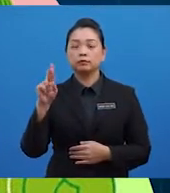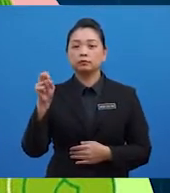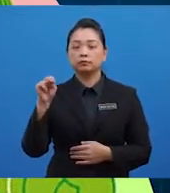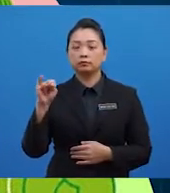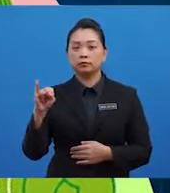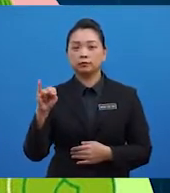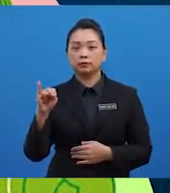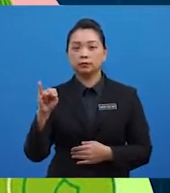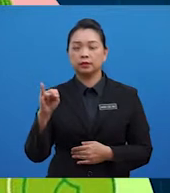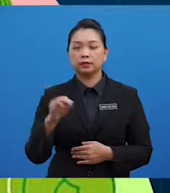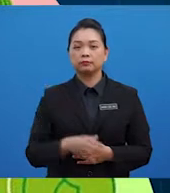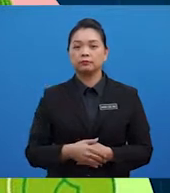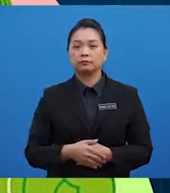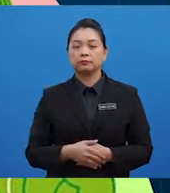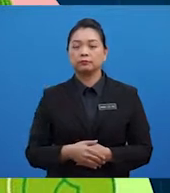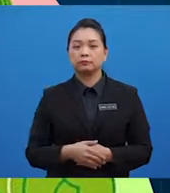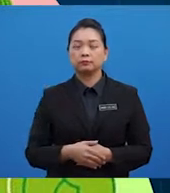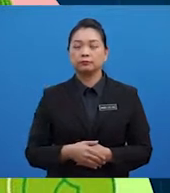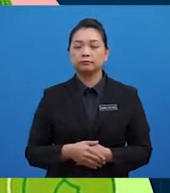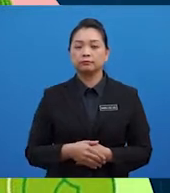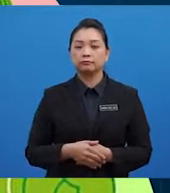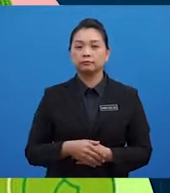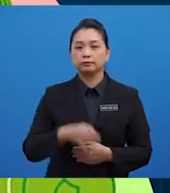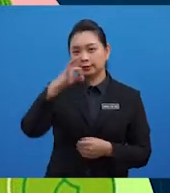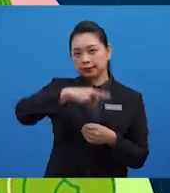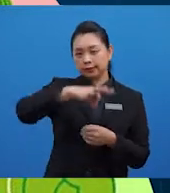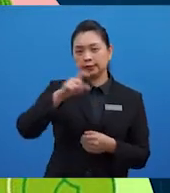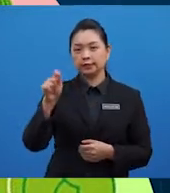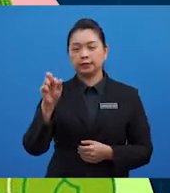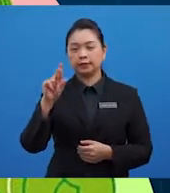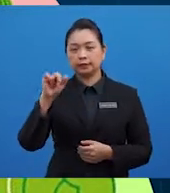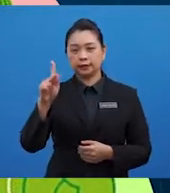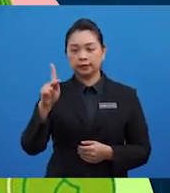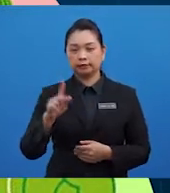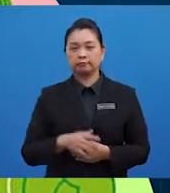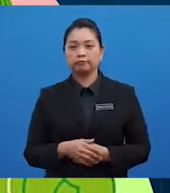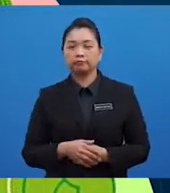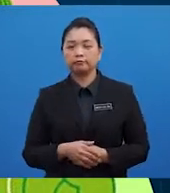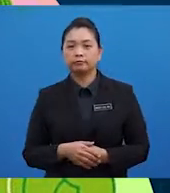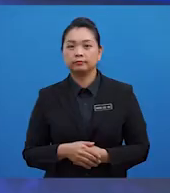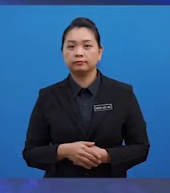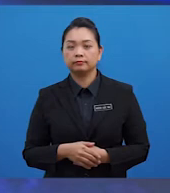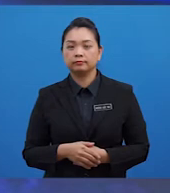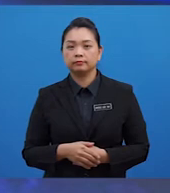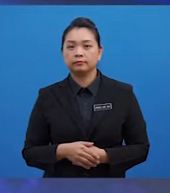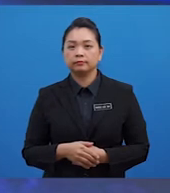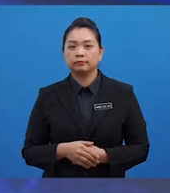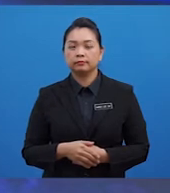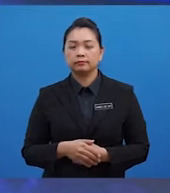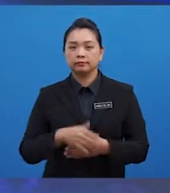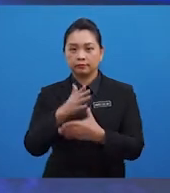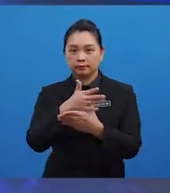labu, donat, teh tarik, paukari ayam dan tembikai. Baiklah,